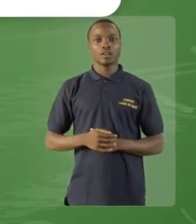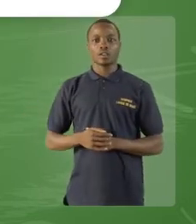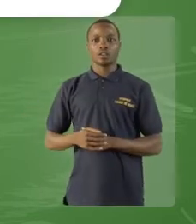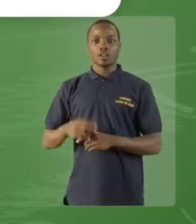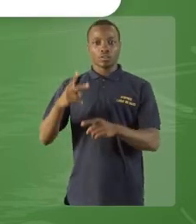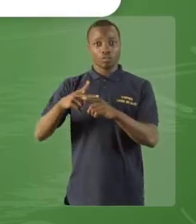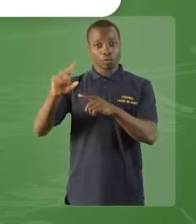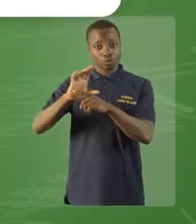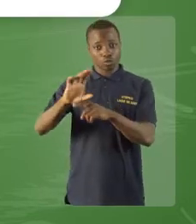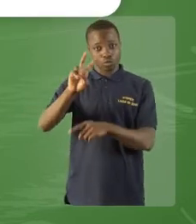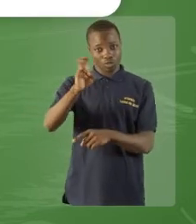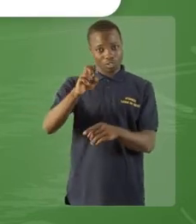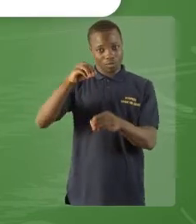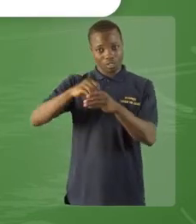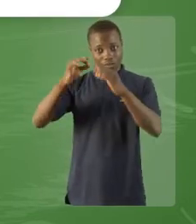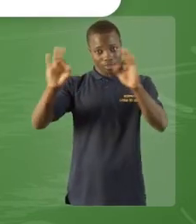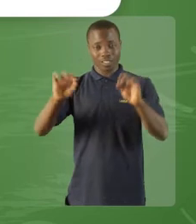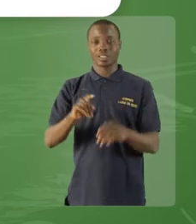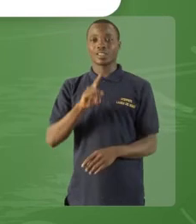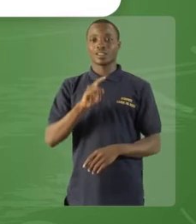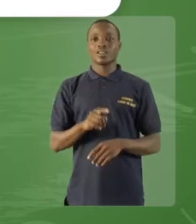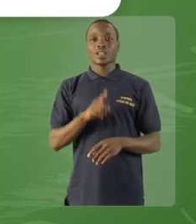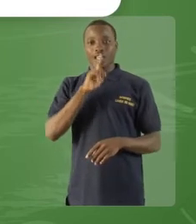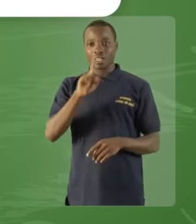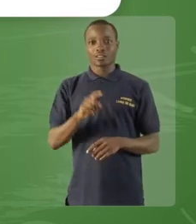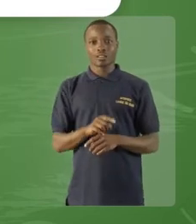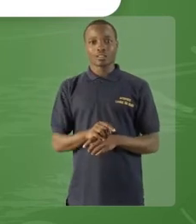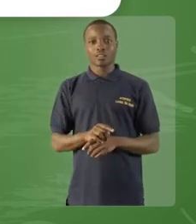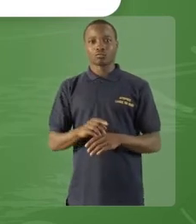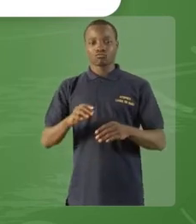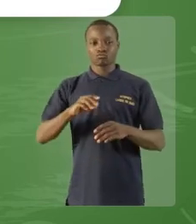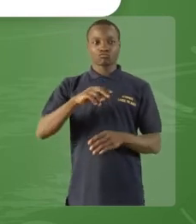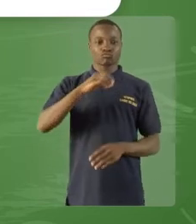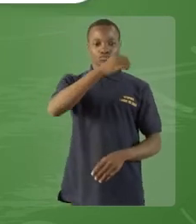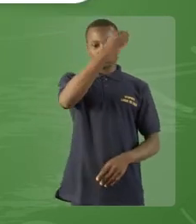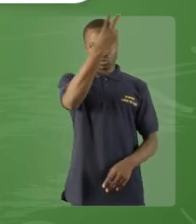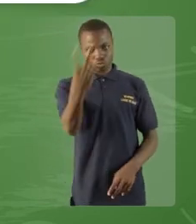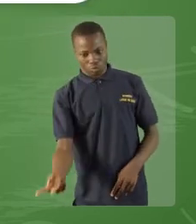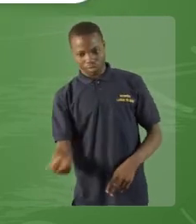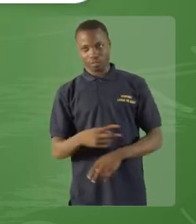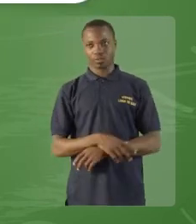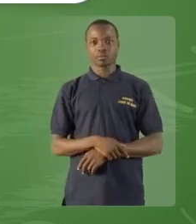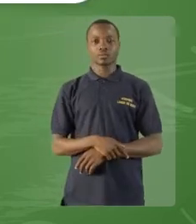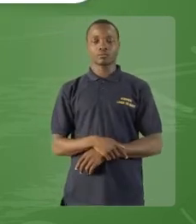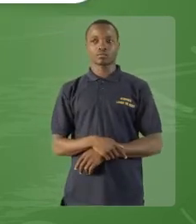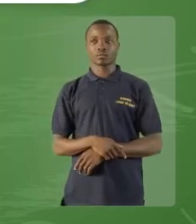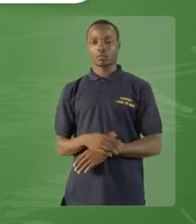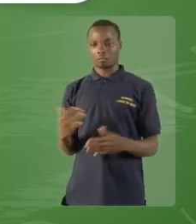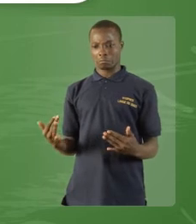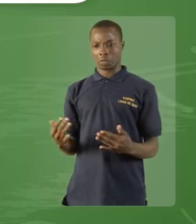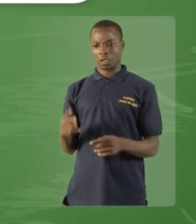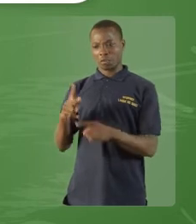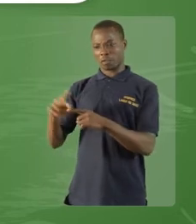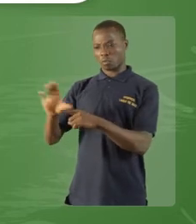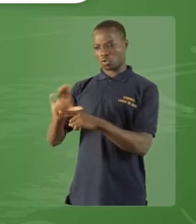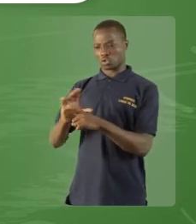Quel est le deuxième verbe conjugué de la phrase ? Le deuxième verbe conjugué de la phrase